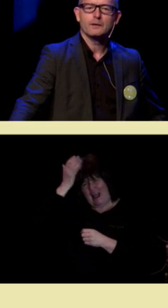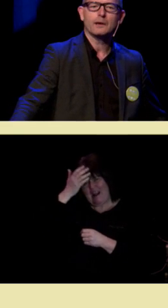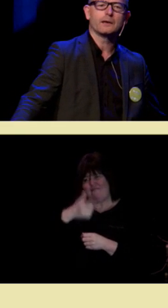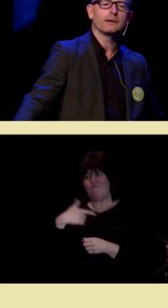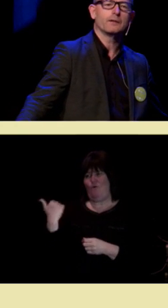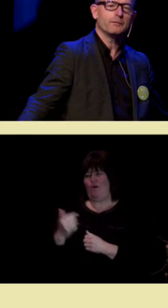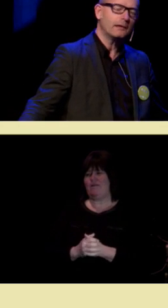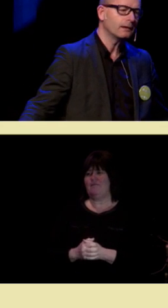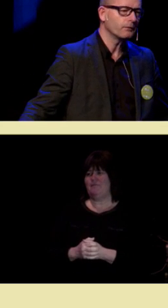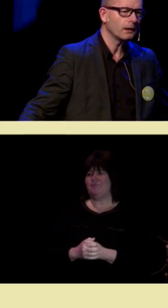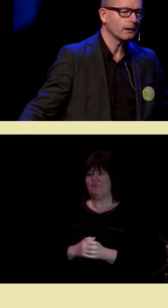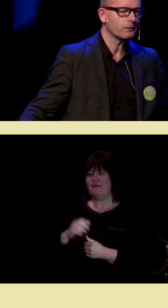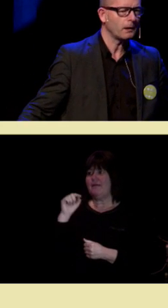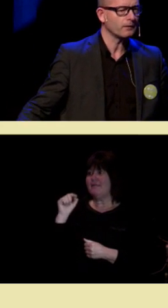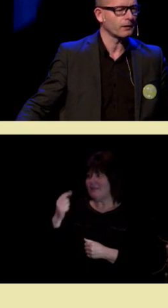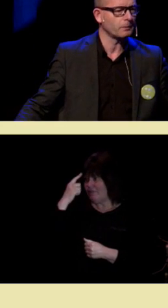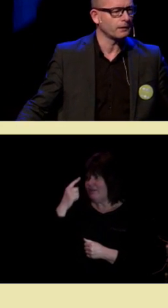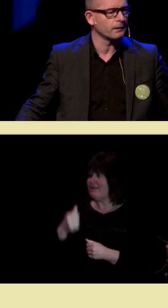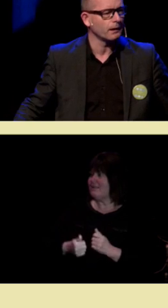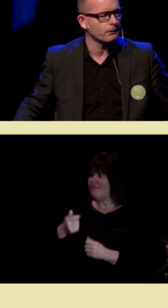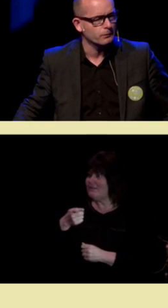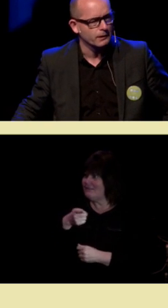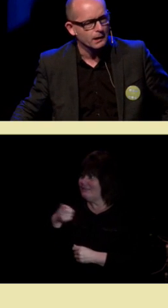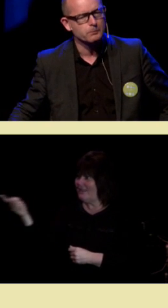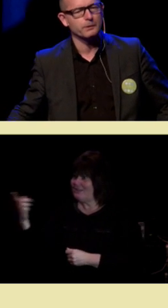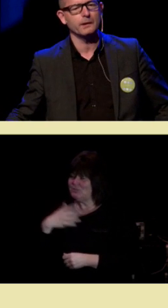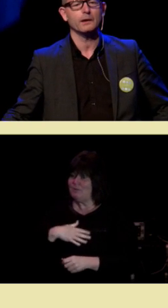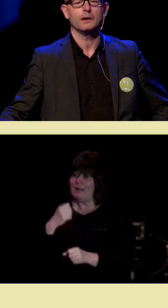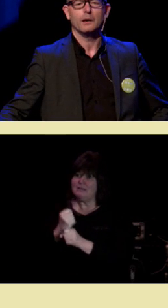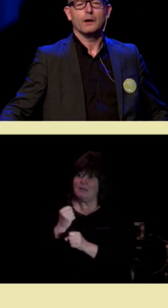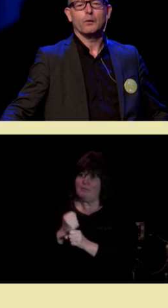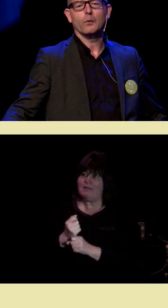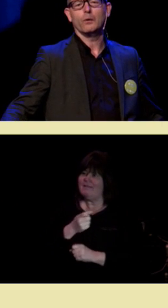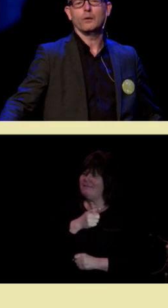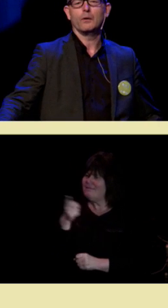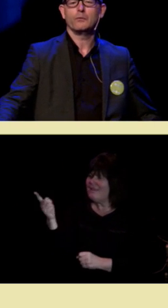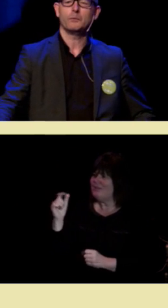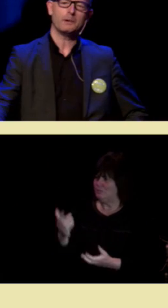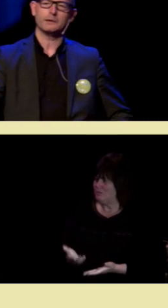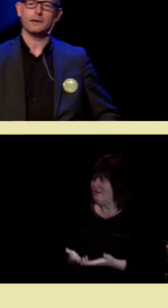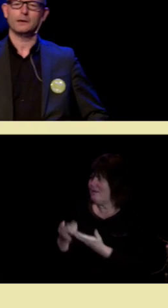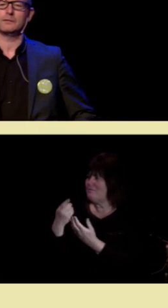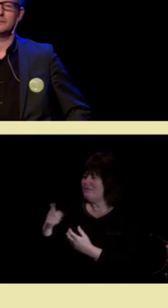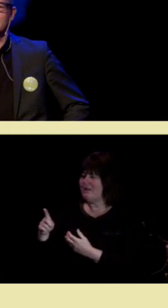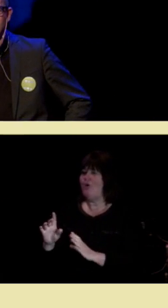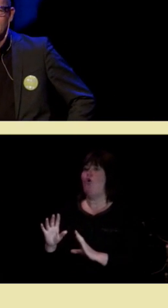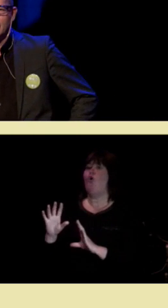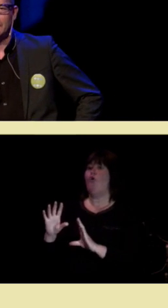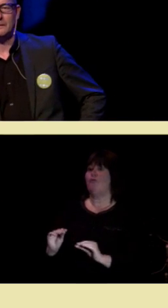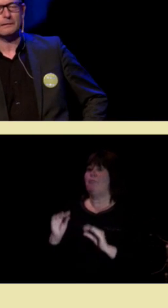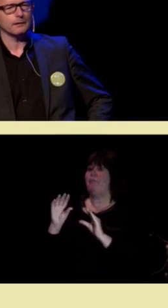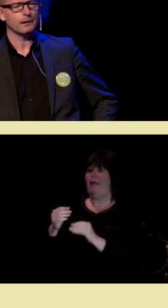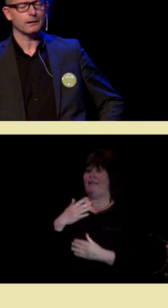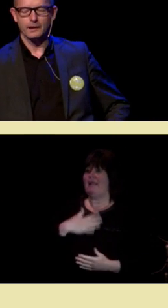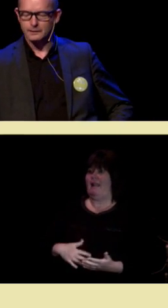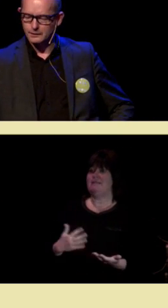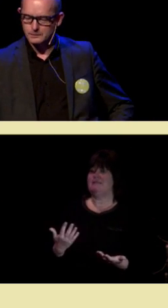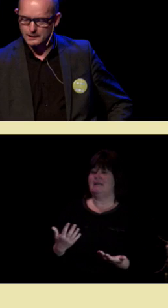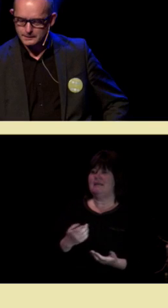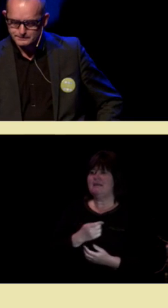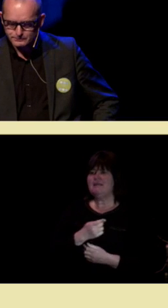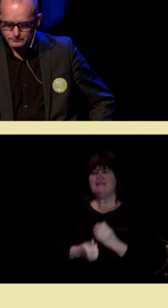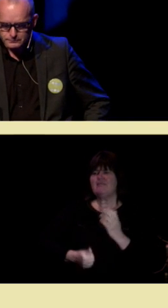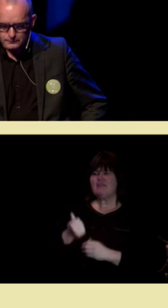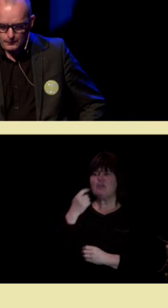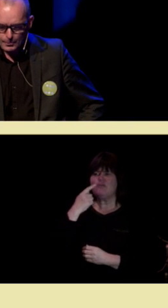Derfor tenker jeg det er veldig viktig for dere som helsearbeidere, dere som skal hjelpe til å forbedre helsen og vite en del